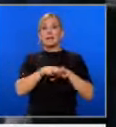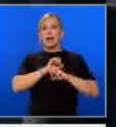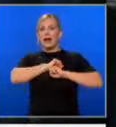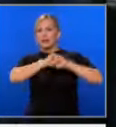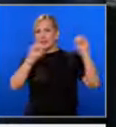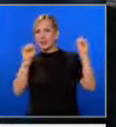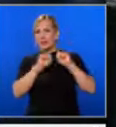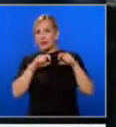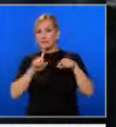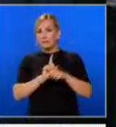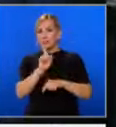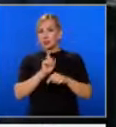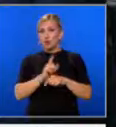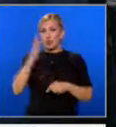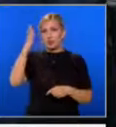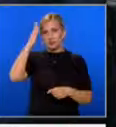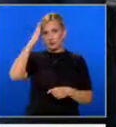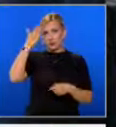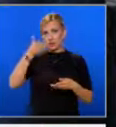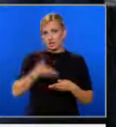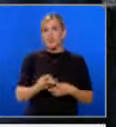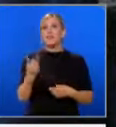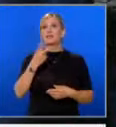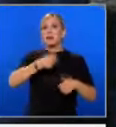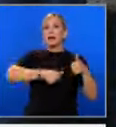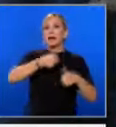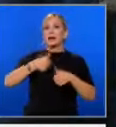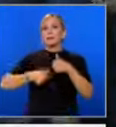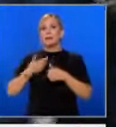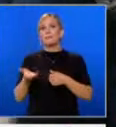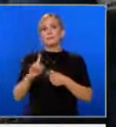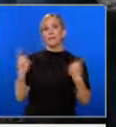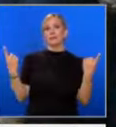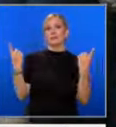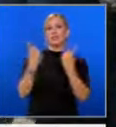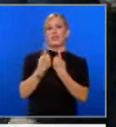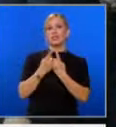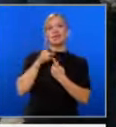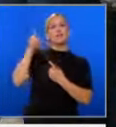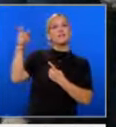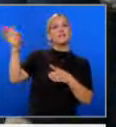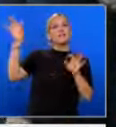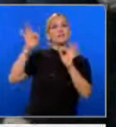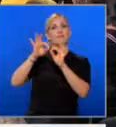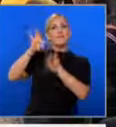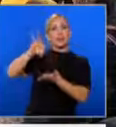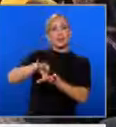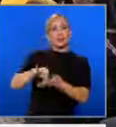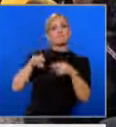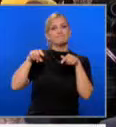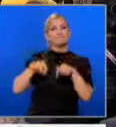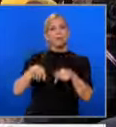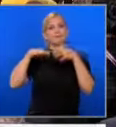в историята на страната. Двамата кандидати за Белия дом отново се срещнаха в Филаделфия на възпоменателна